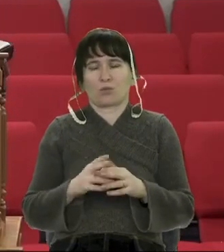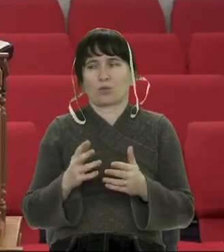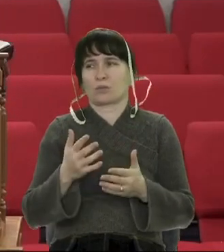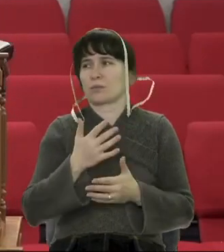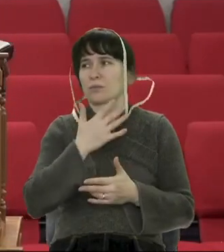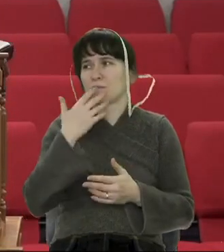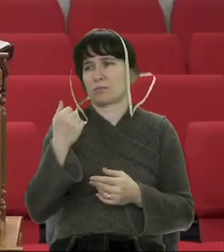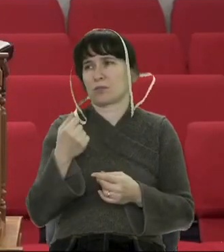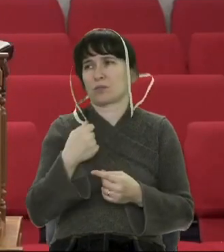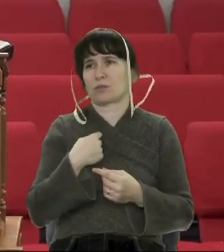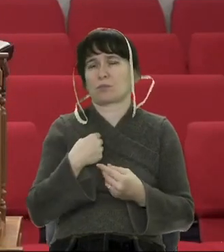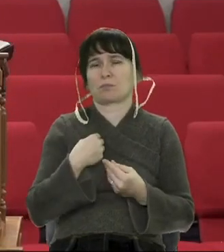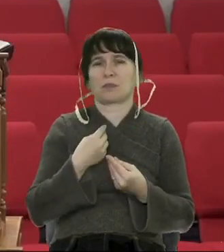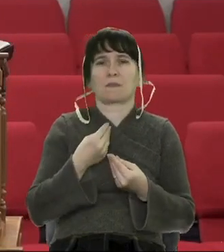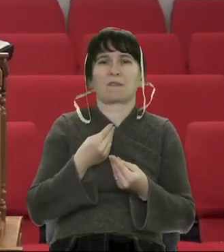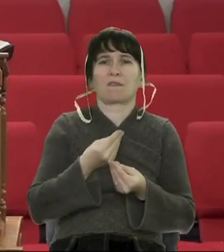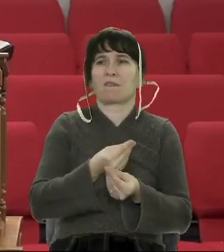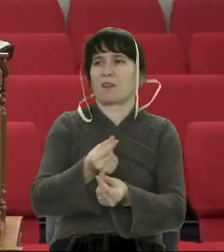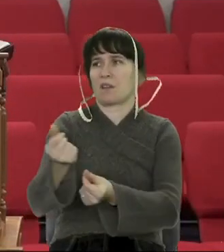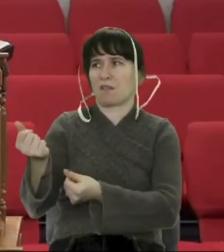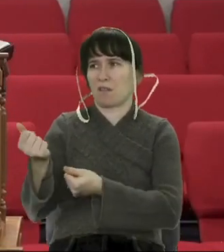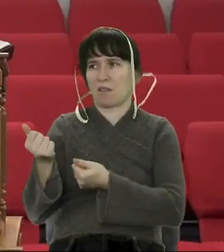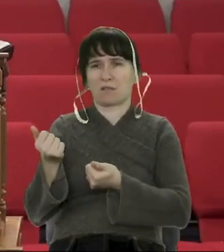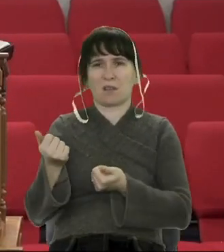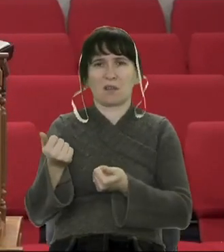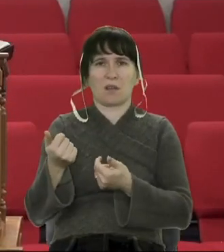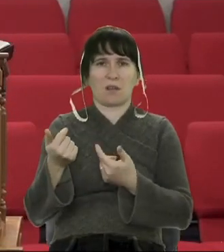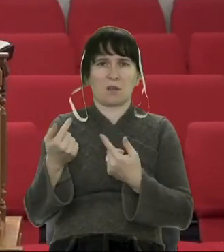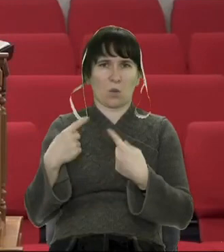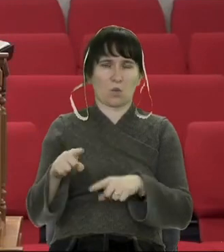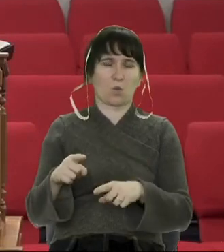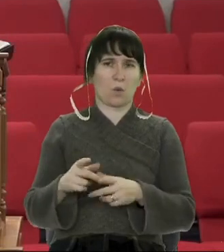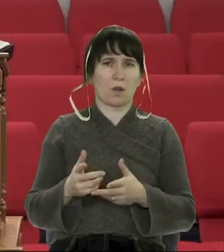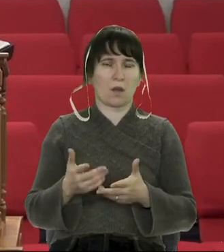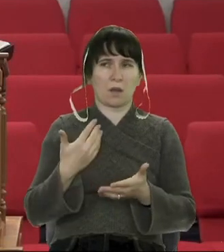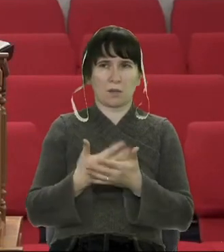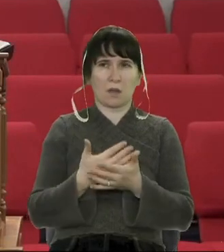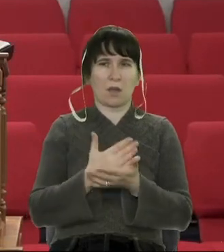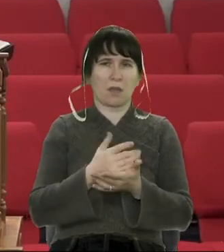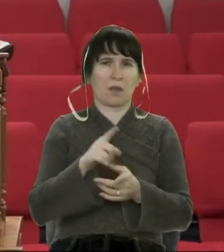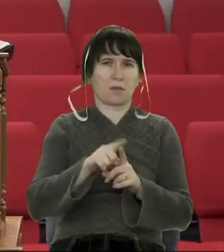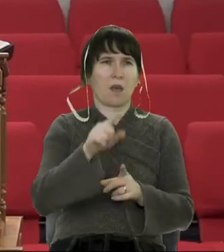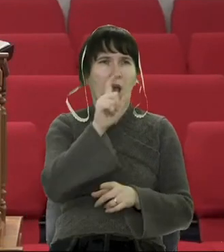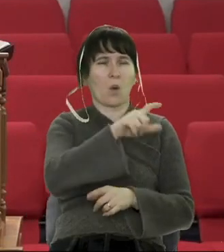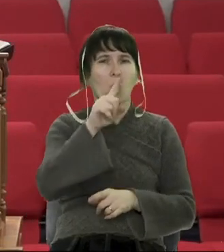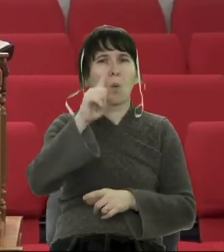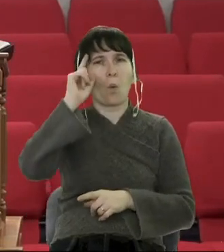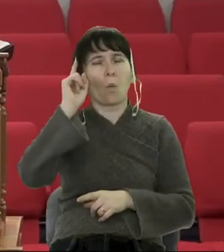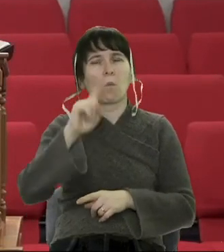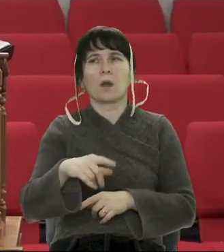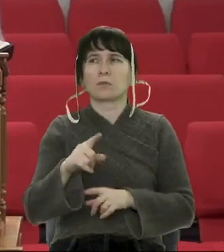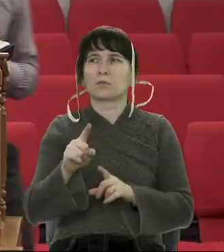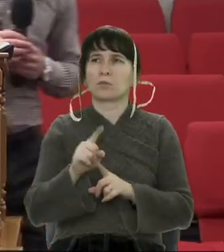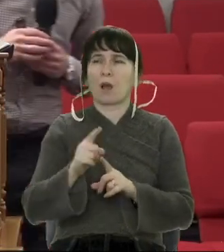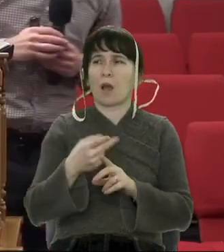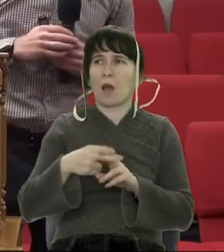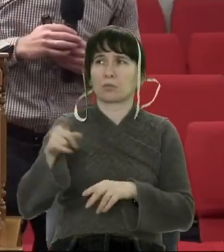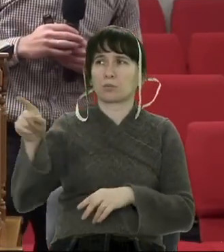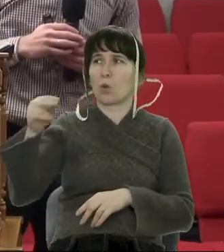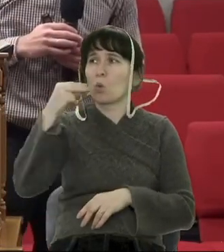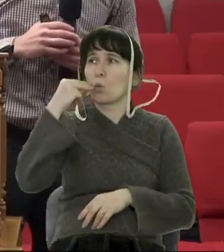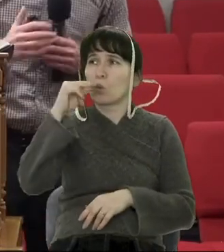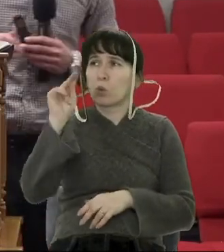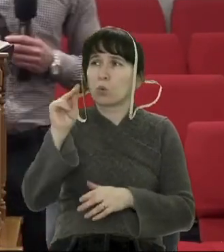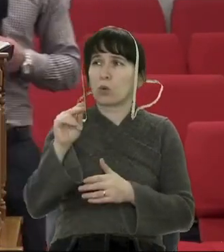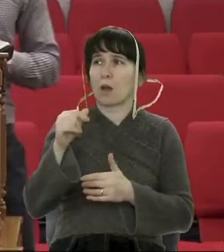знаєте, в народі кажуть, тримає нос за вітром. От куди вітер повіє, де краще, звідки краще? Людина і